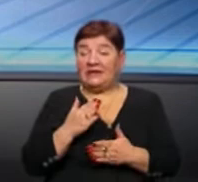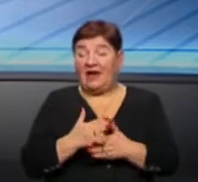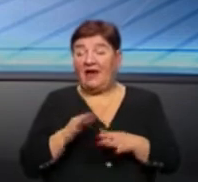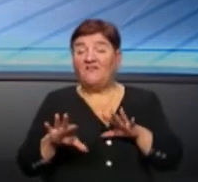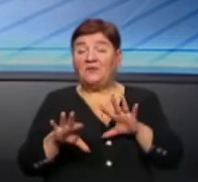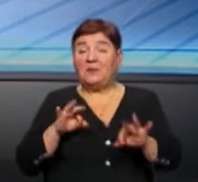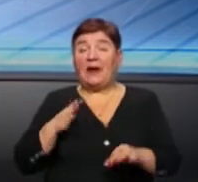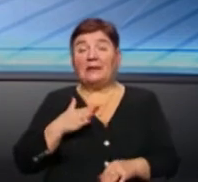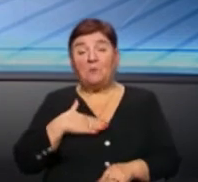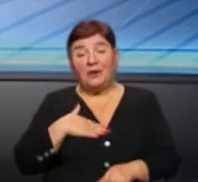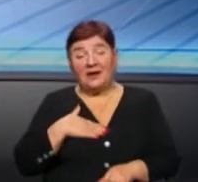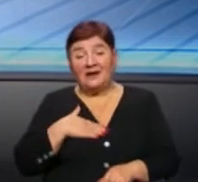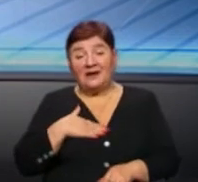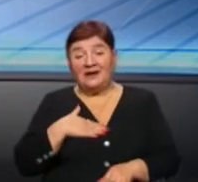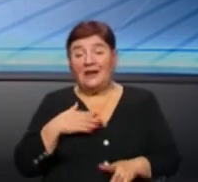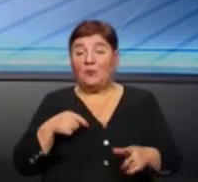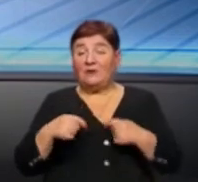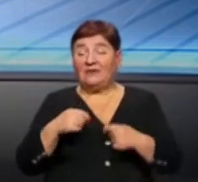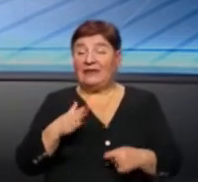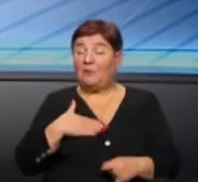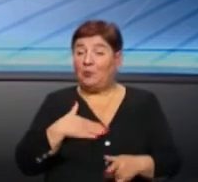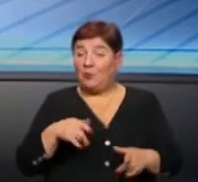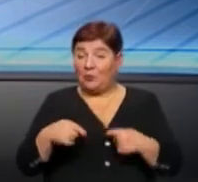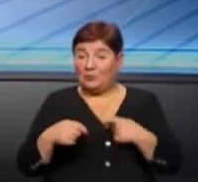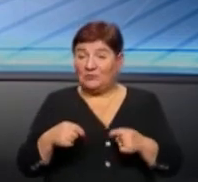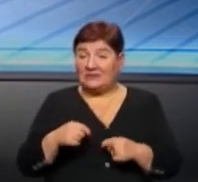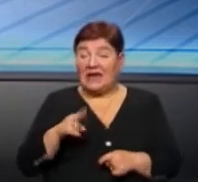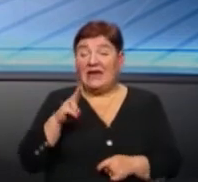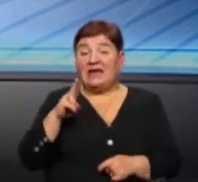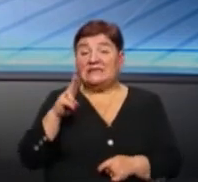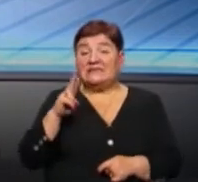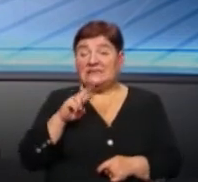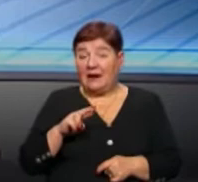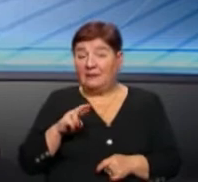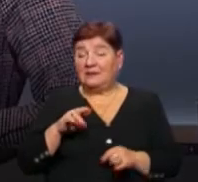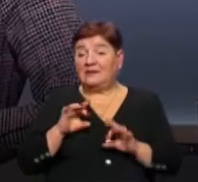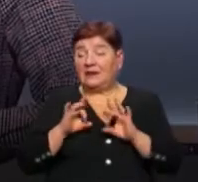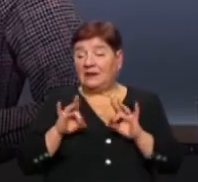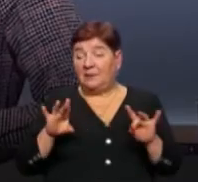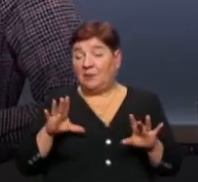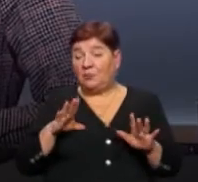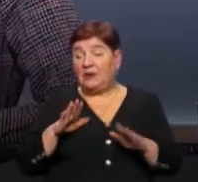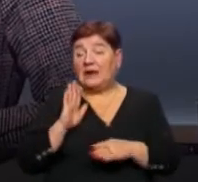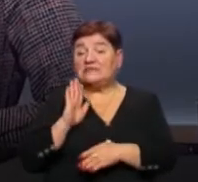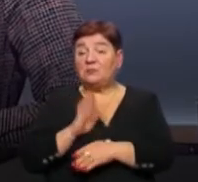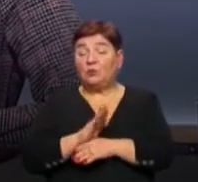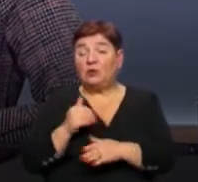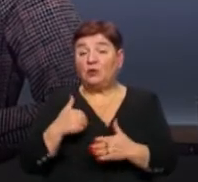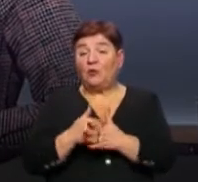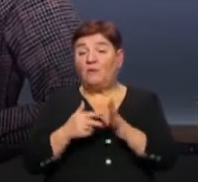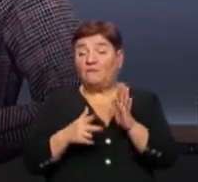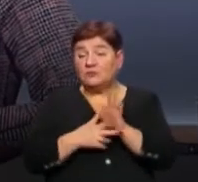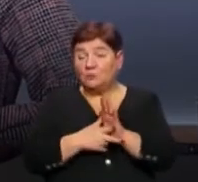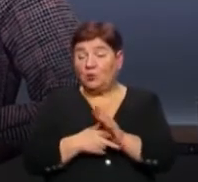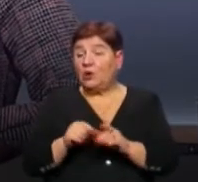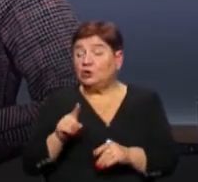вибирайте моє і придбавайте мої продукції. Ви кажете, що ця реклама була заборонена ще до 8 січня. Чому вона